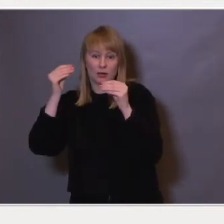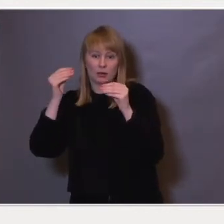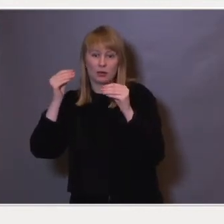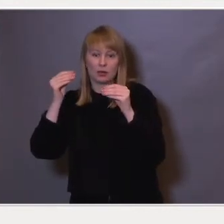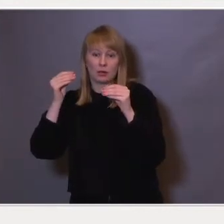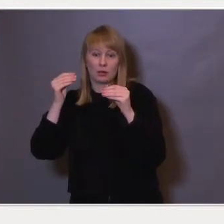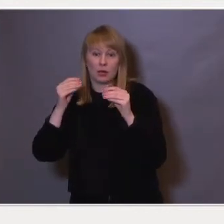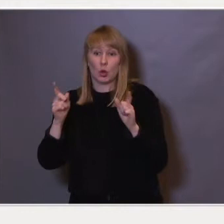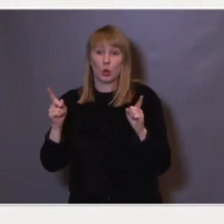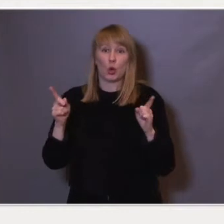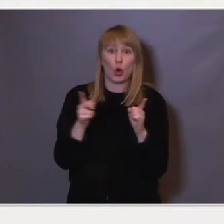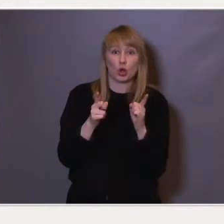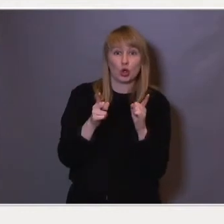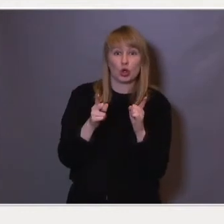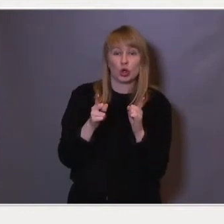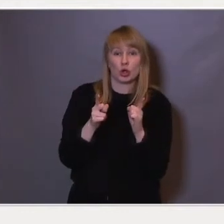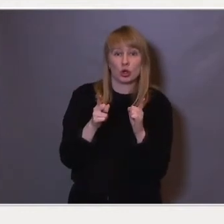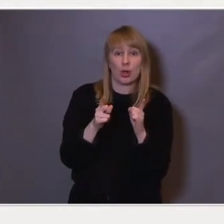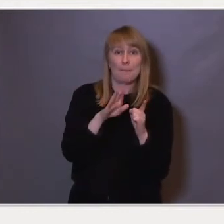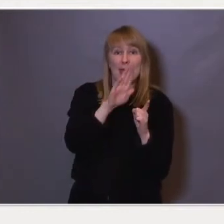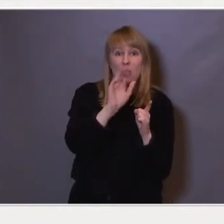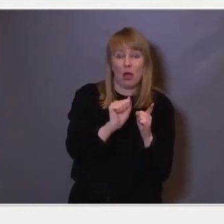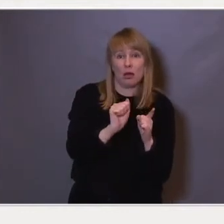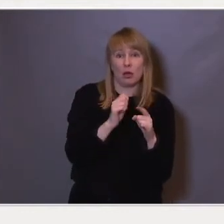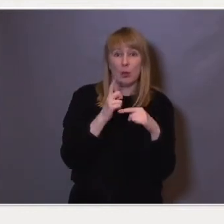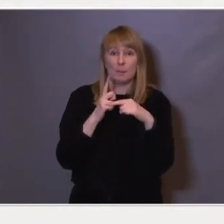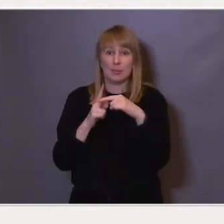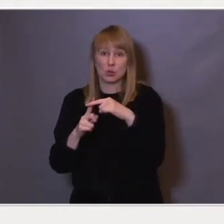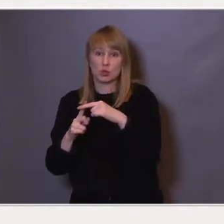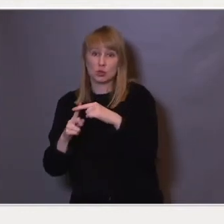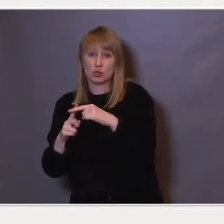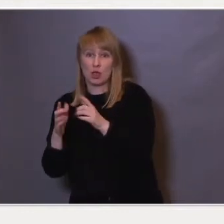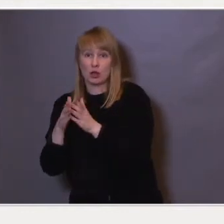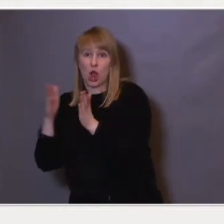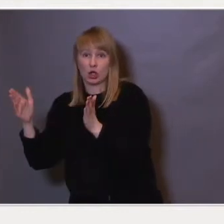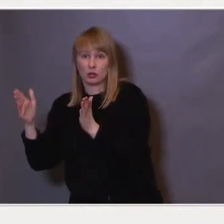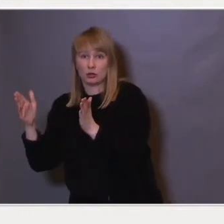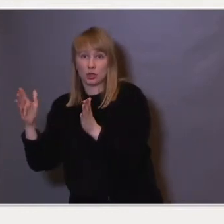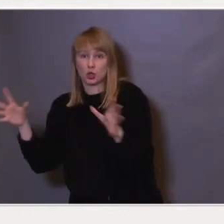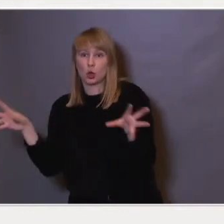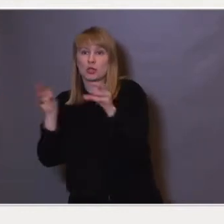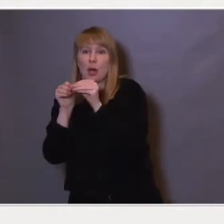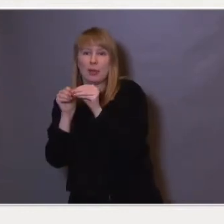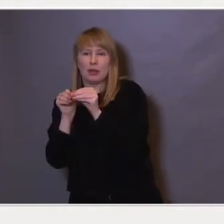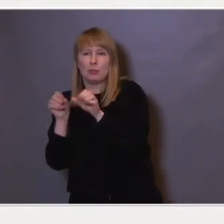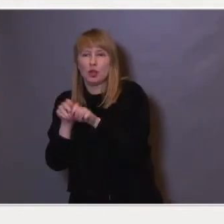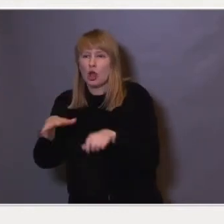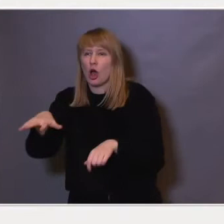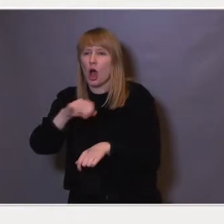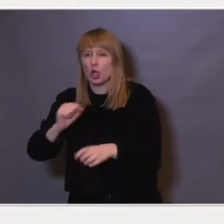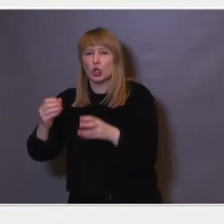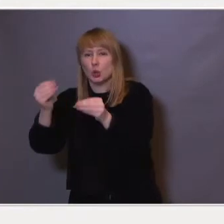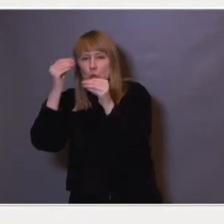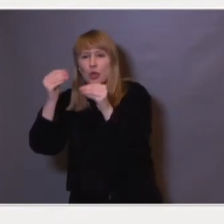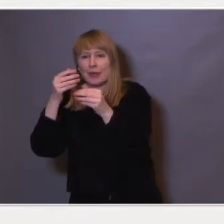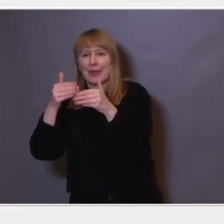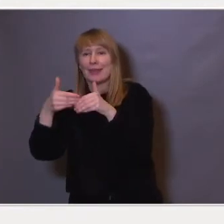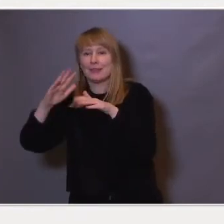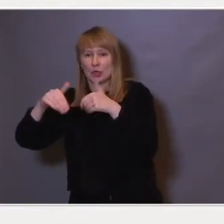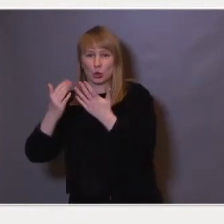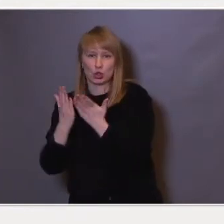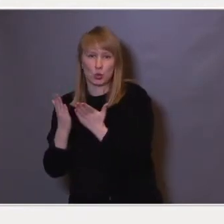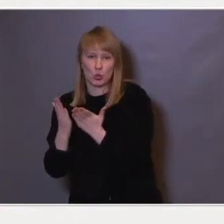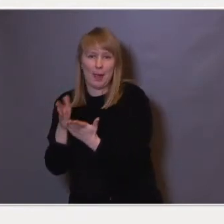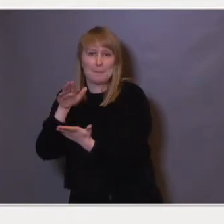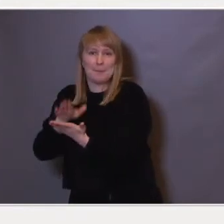sammen både kort høyere utdanning, altså tilsvarende børtsløyglad og lang høyere utdanning. det er all utdanning utover videregående